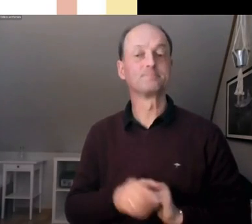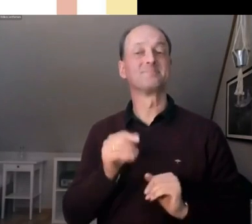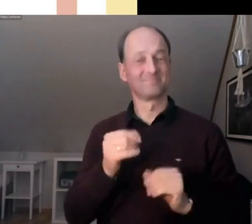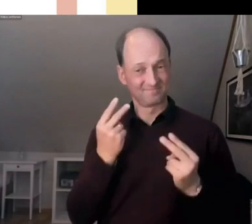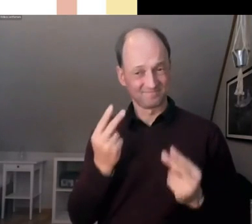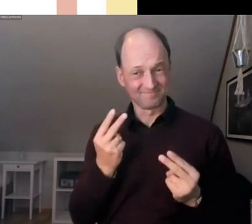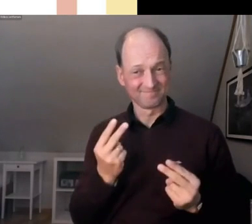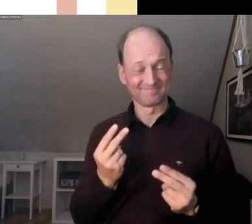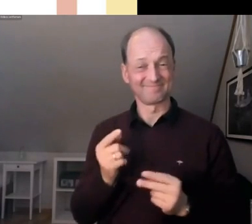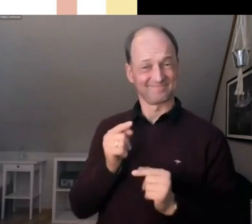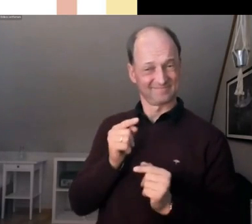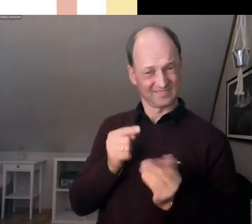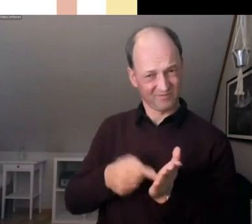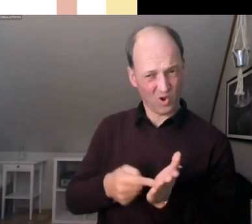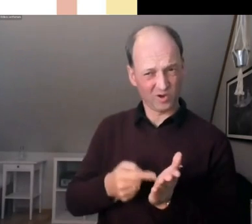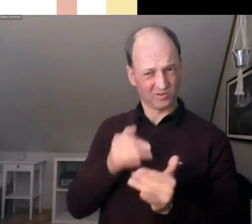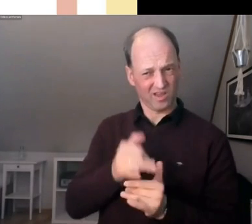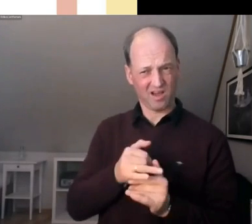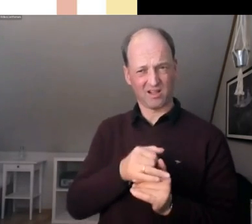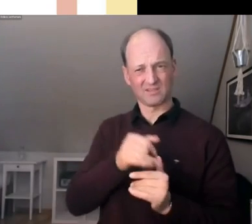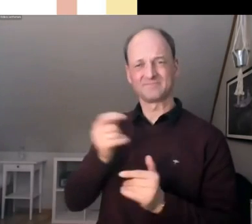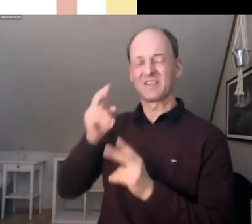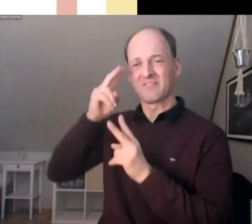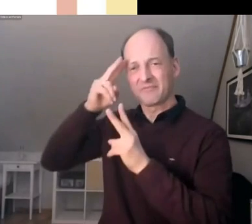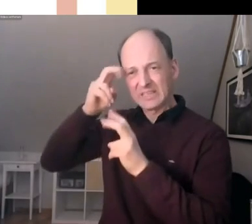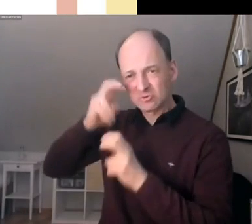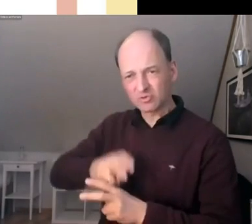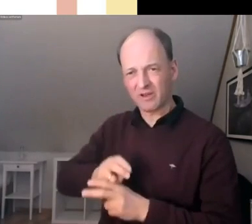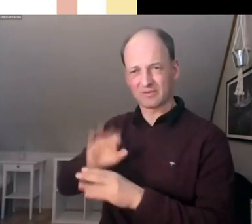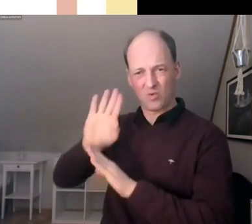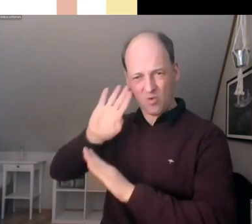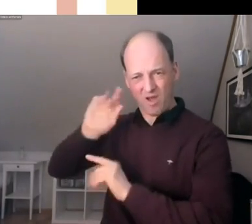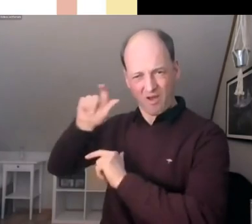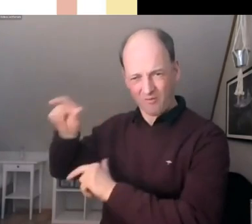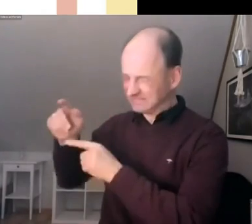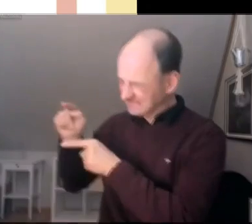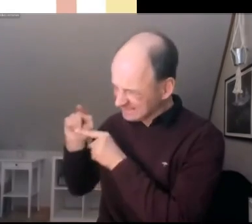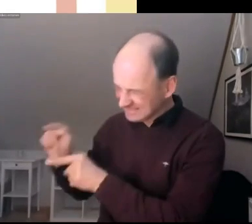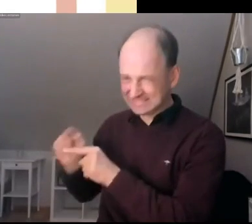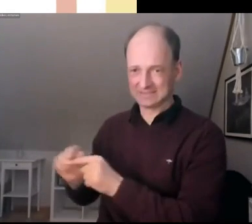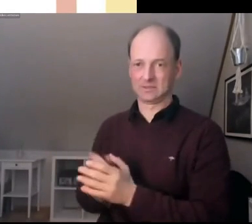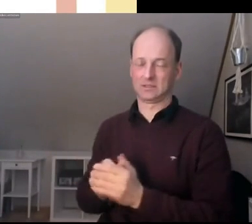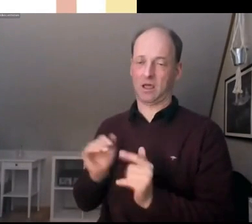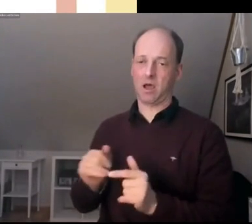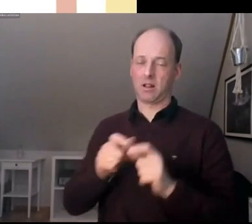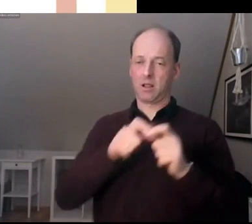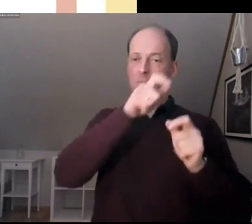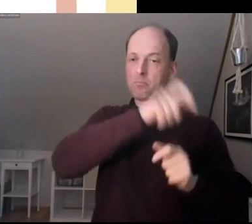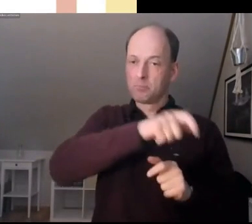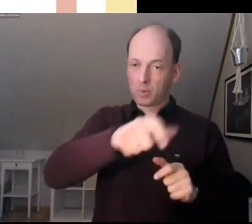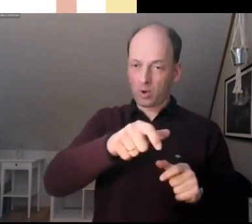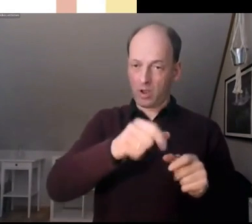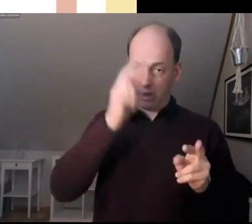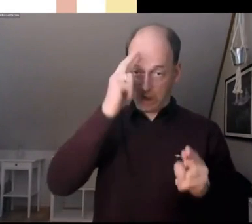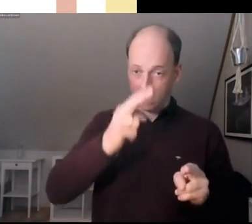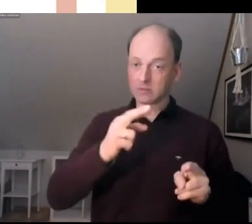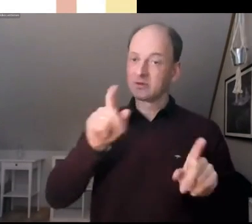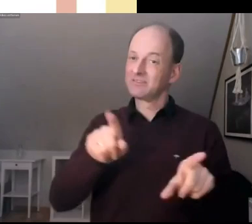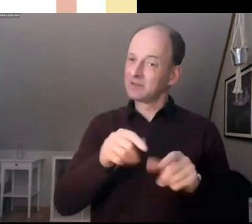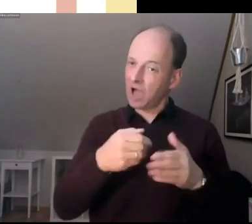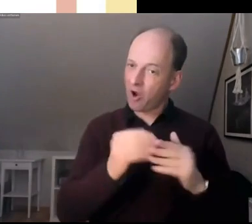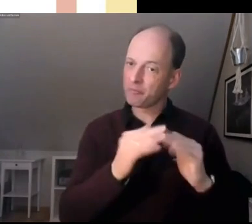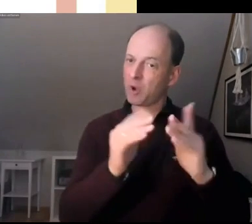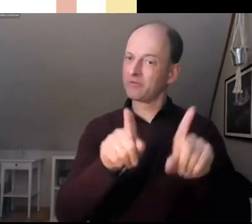Wissenschaft, hier können BürgerInnenräte wirklich eine Brücke bauen. Das heißt, der breite Stand der Wissenschaft wird bei einem